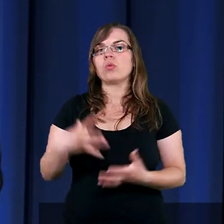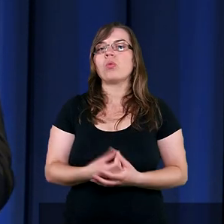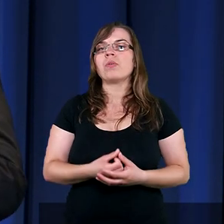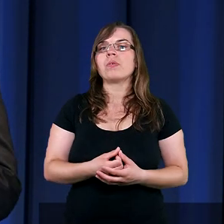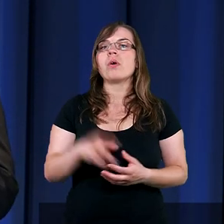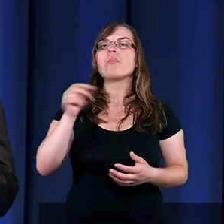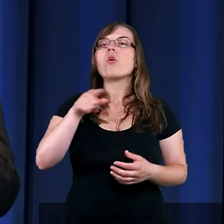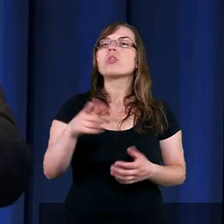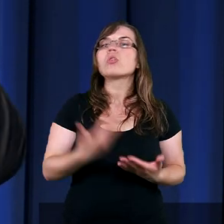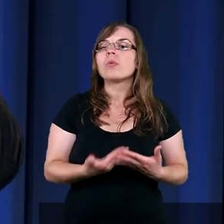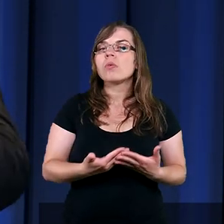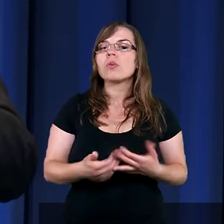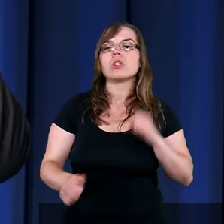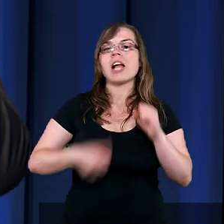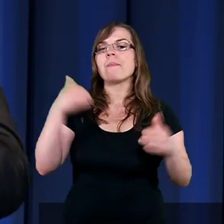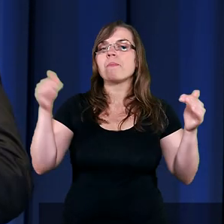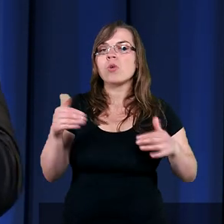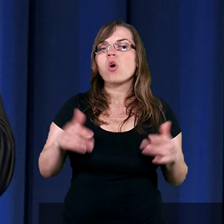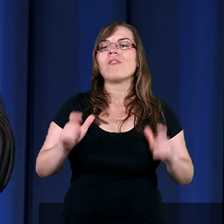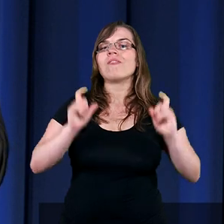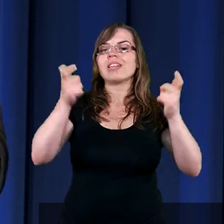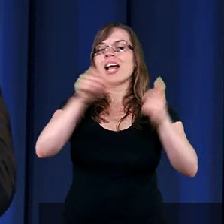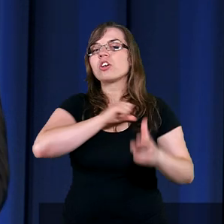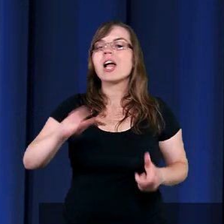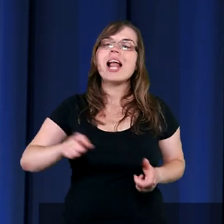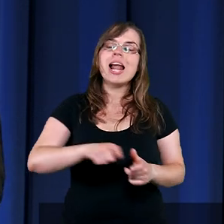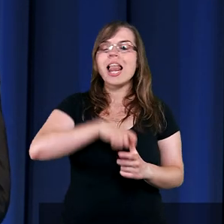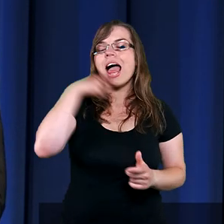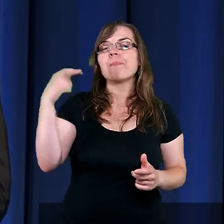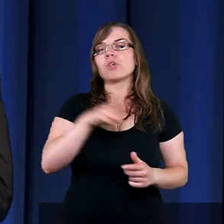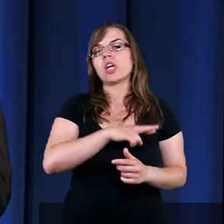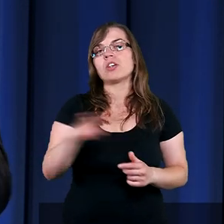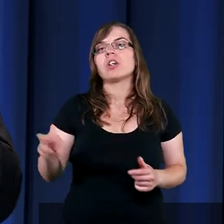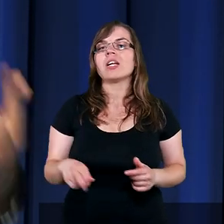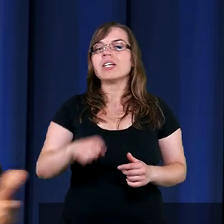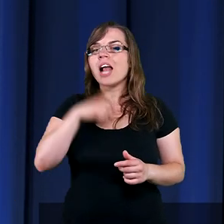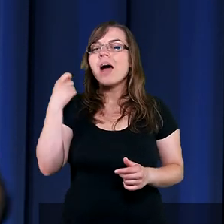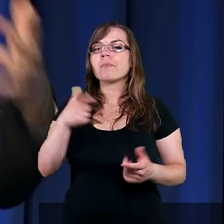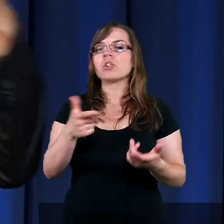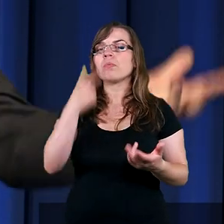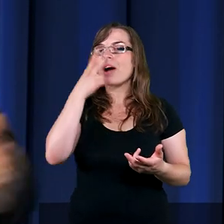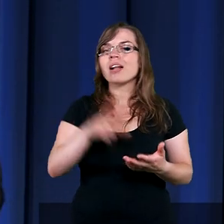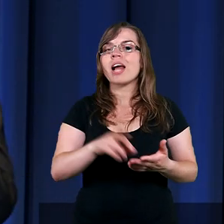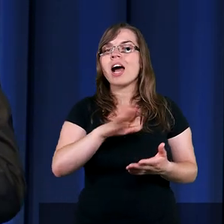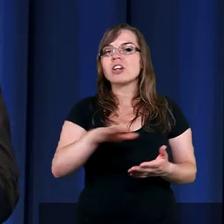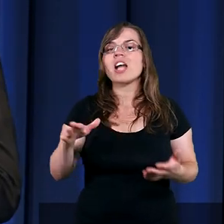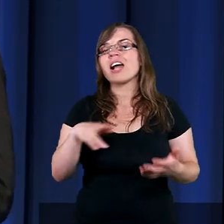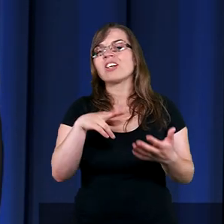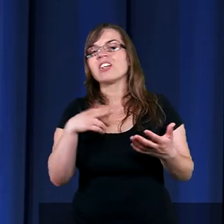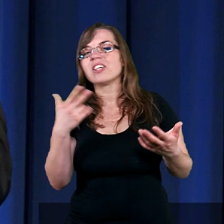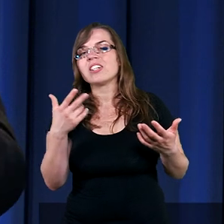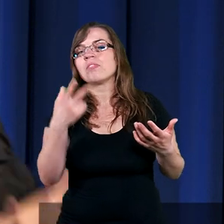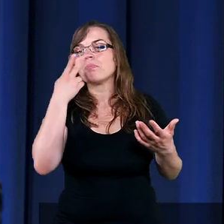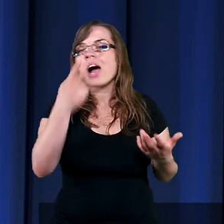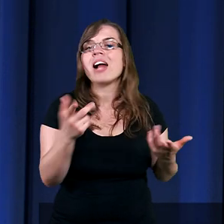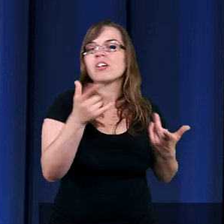Po co? Żeby mogły wydarzyć się lepsze rzeczy. Rodzice, jak patrzą na swoje dzieci, mają niesamowite plany dla nich,